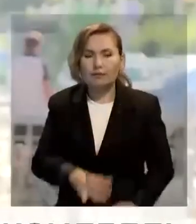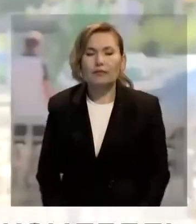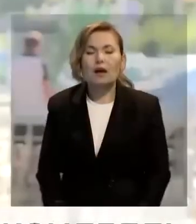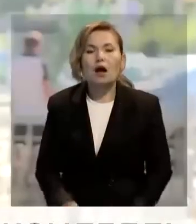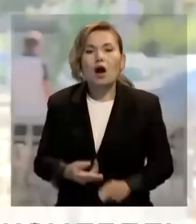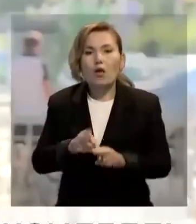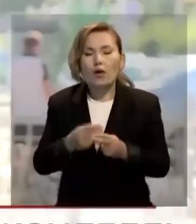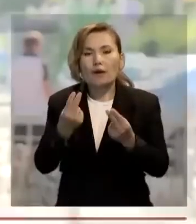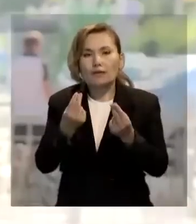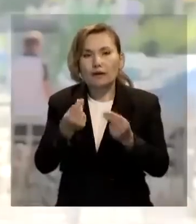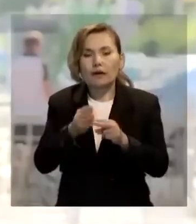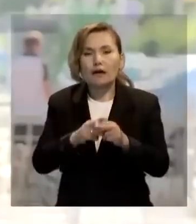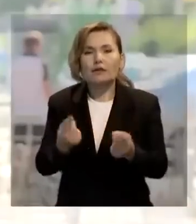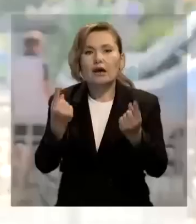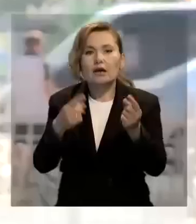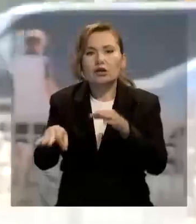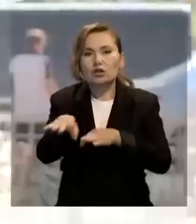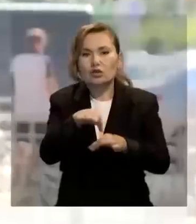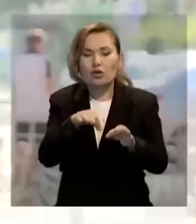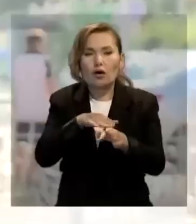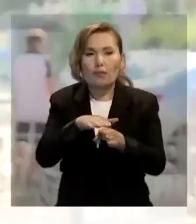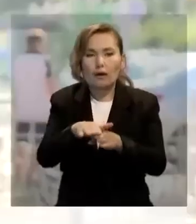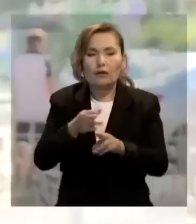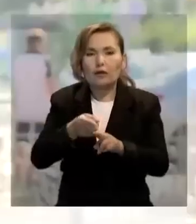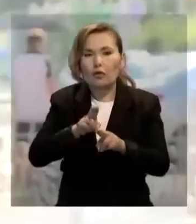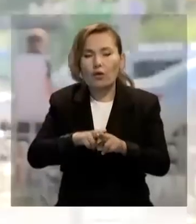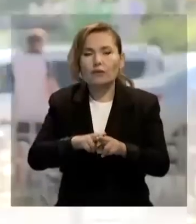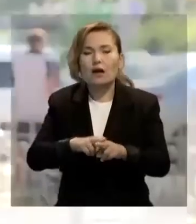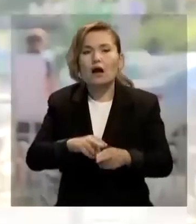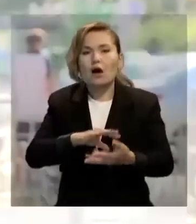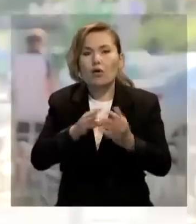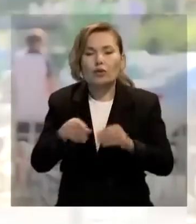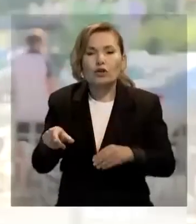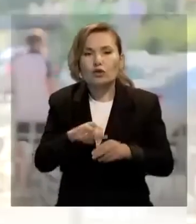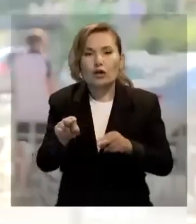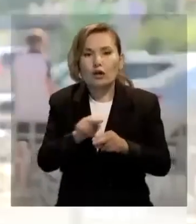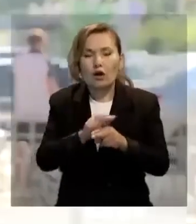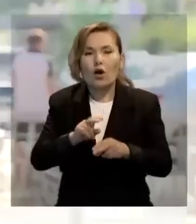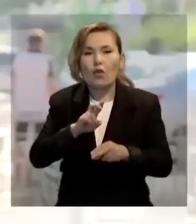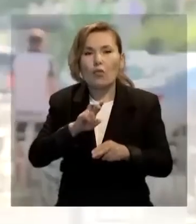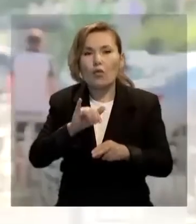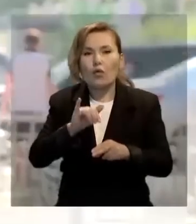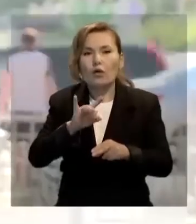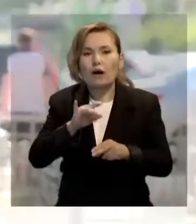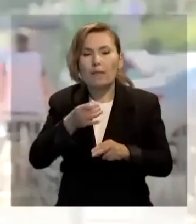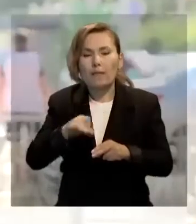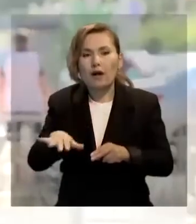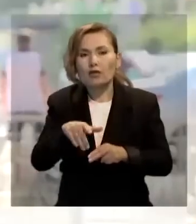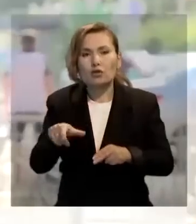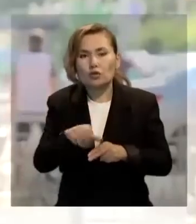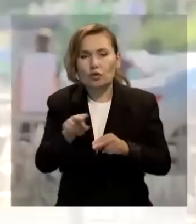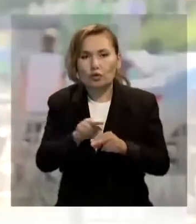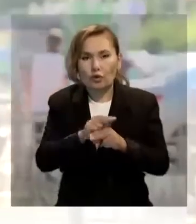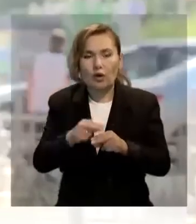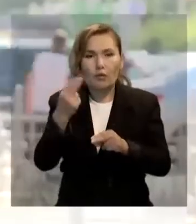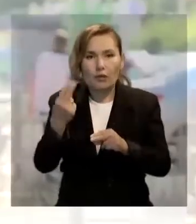Ол қаржыға бір ғатар әрі жоғалар жүзегі асырлат. Ата байдар болсақ, теке көл жоғы жүнділді. Бұрабайдағы бірінші желі көшесі күрділі жүндіуден